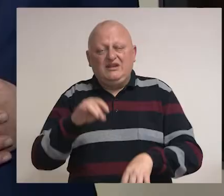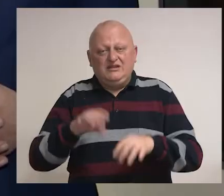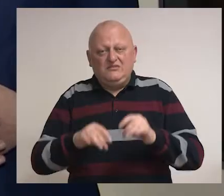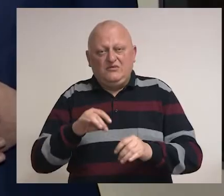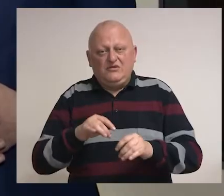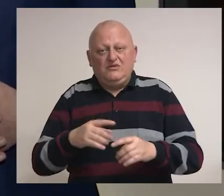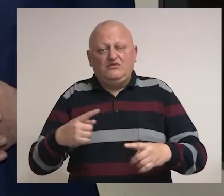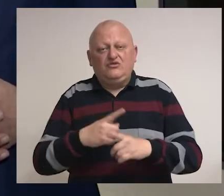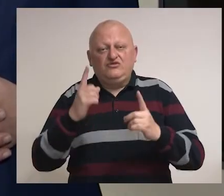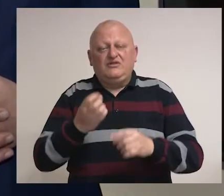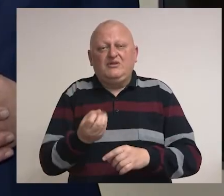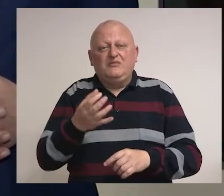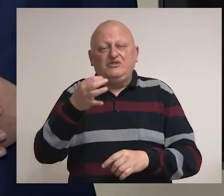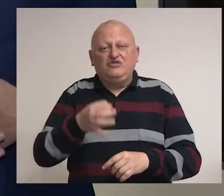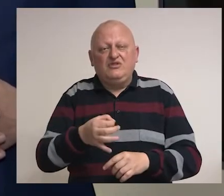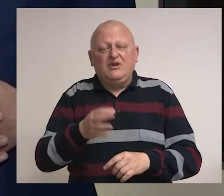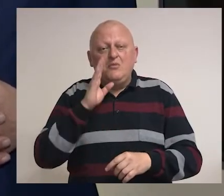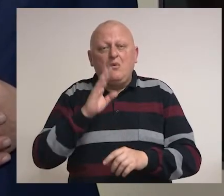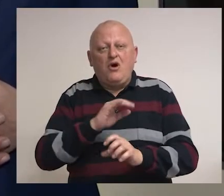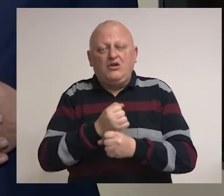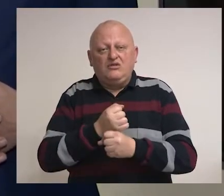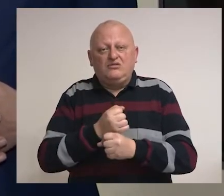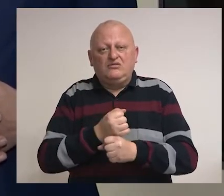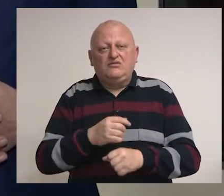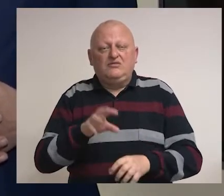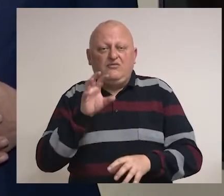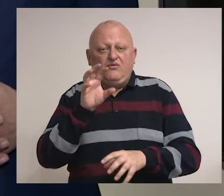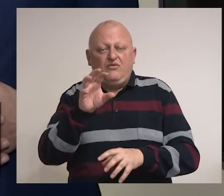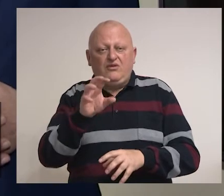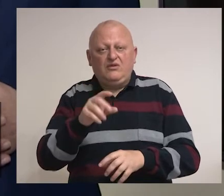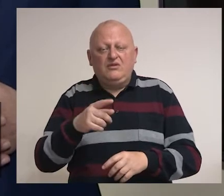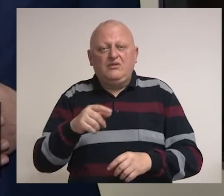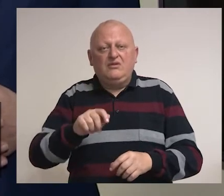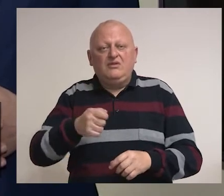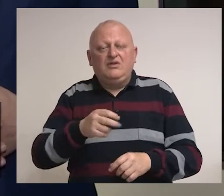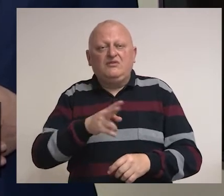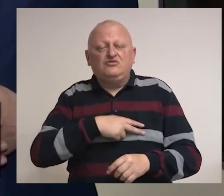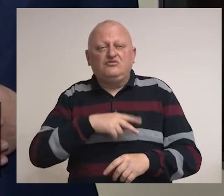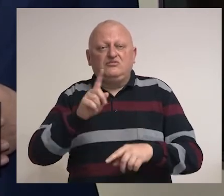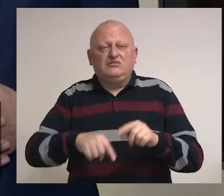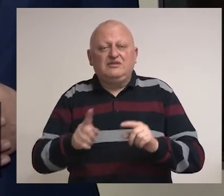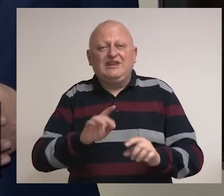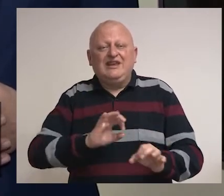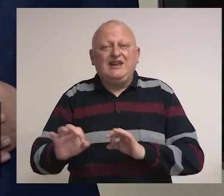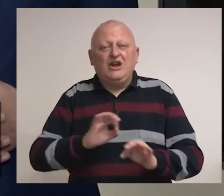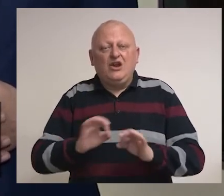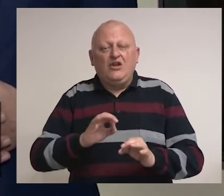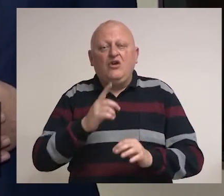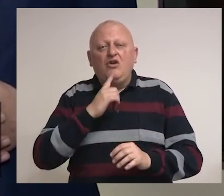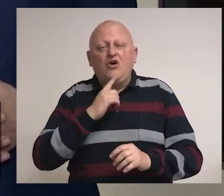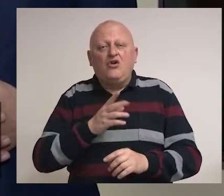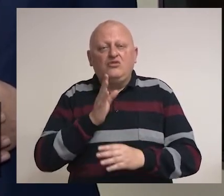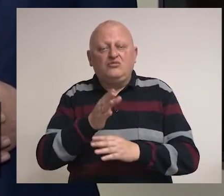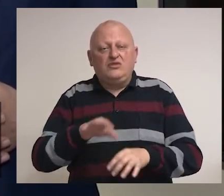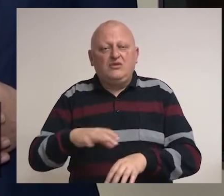Tužilaštvo Brčko distrikta BiH je izrazito fokusirano na otkrivanje i krivično procesiranje neregularnosti koje se